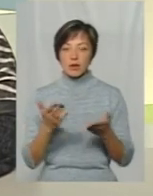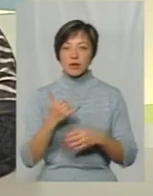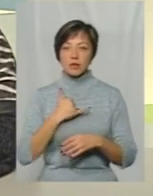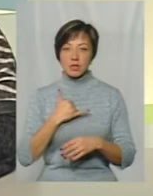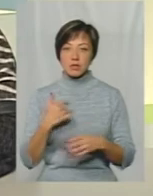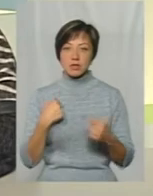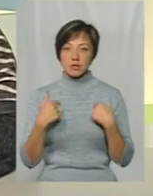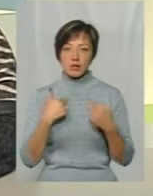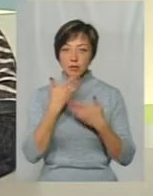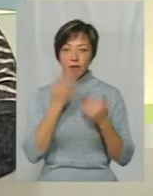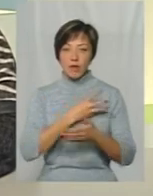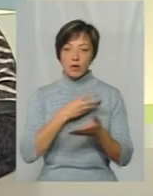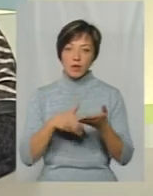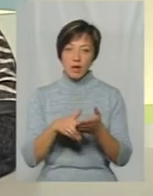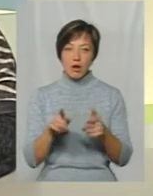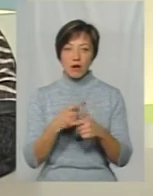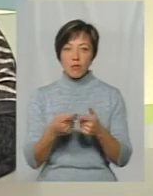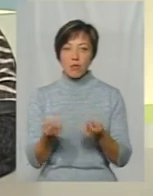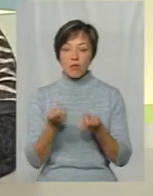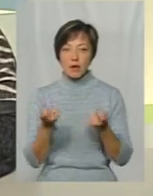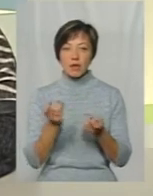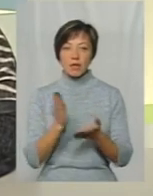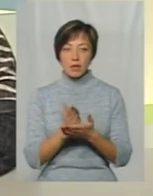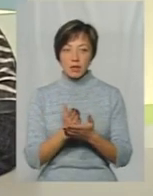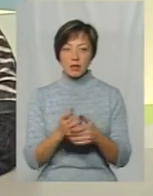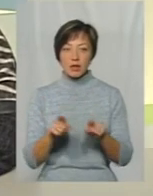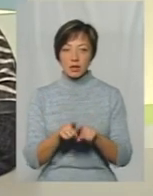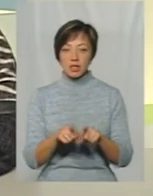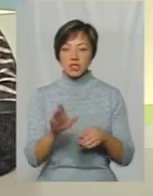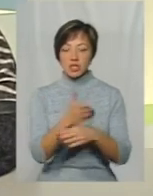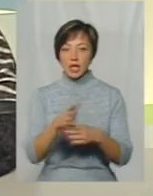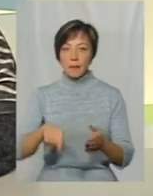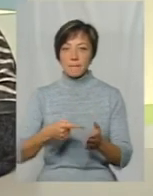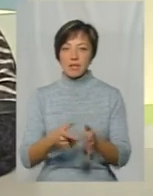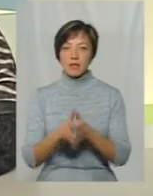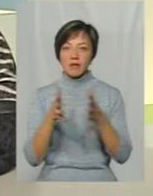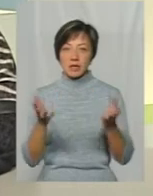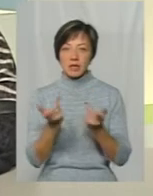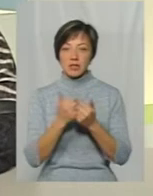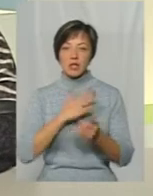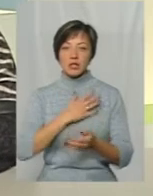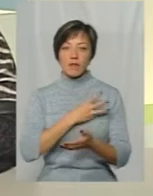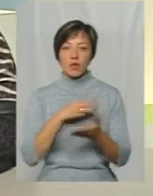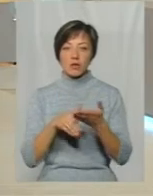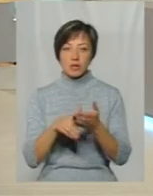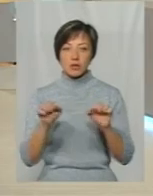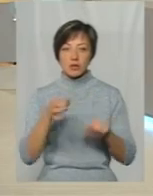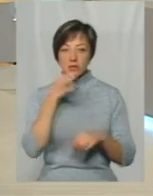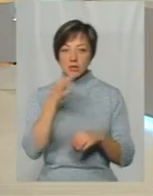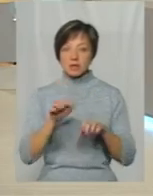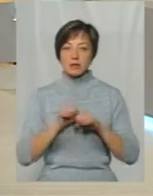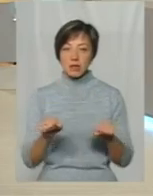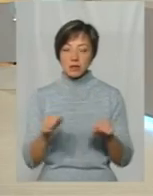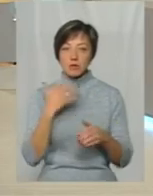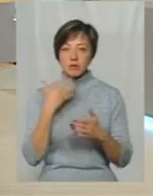страдають відсутнім волонтерів або маленької кількості Є такі сегменти міста нашого, в яких велика кількість наших волонтерів Так я можу сказати сміливо